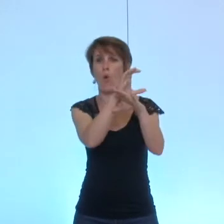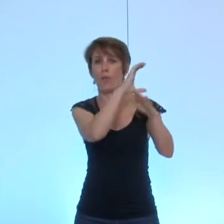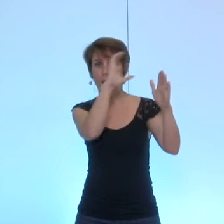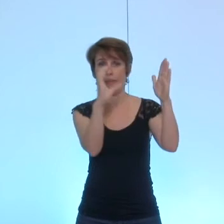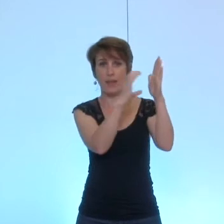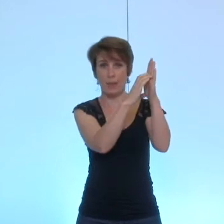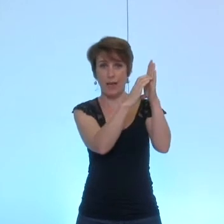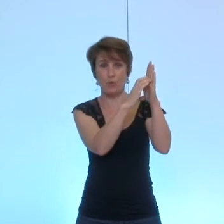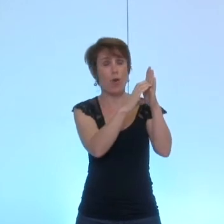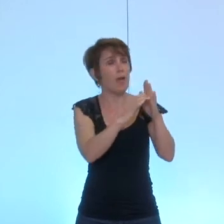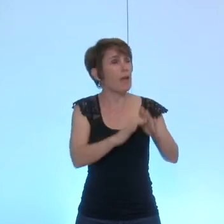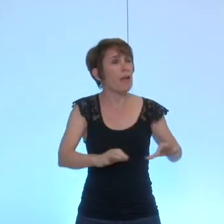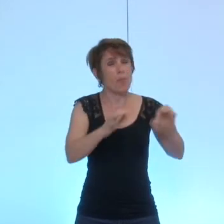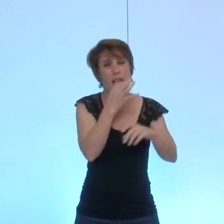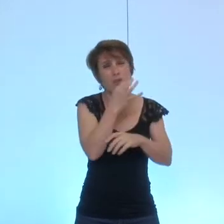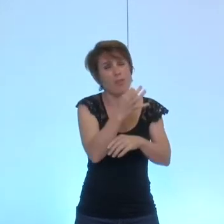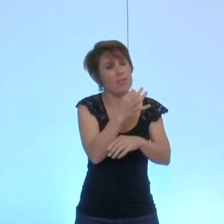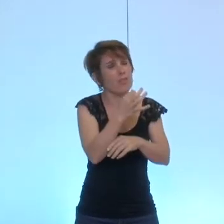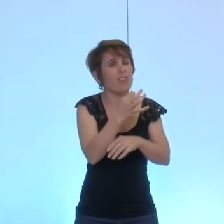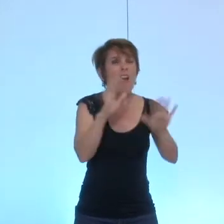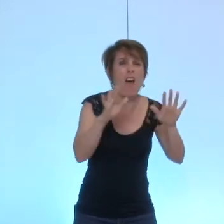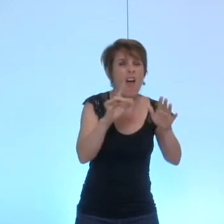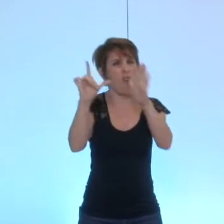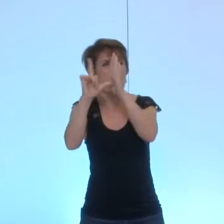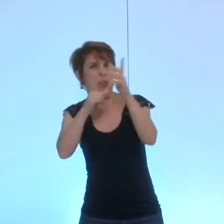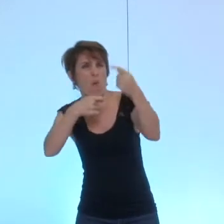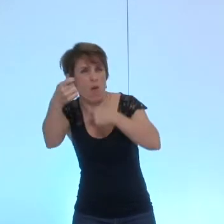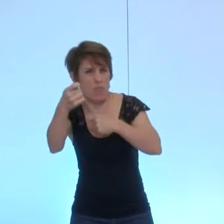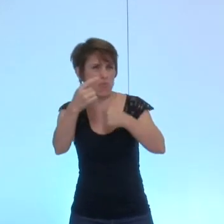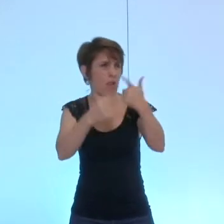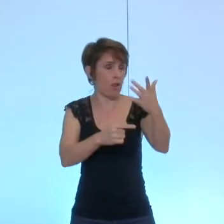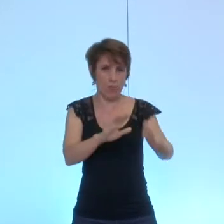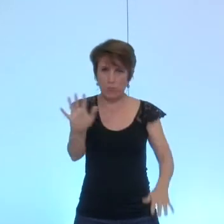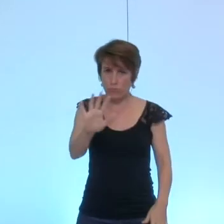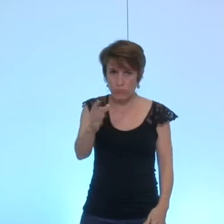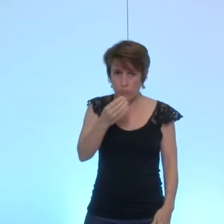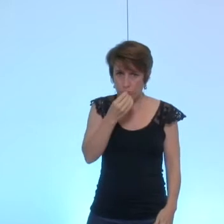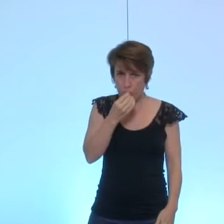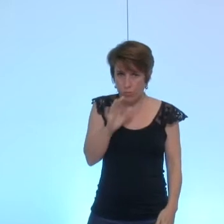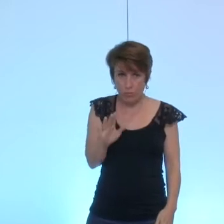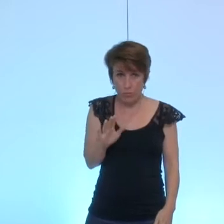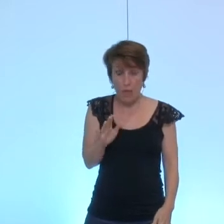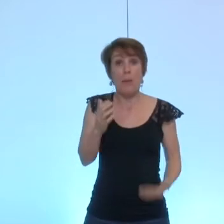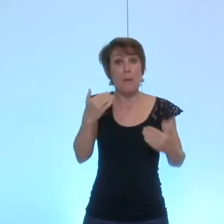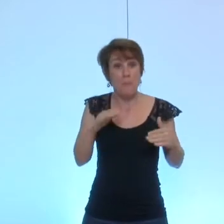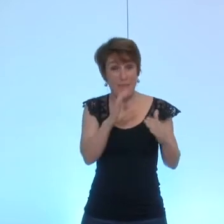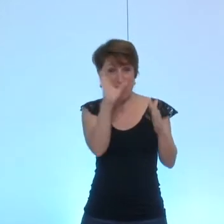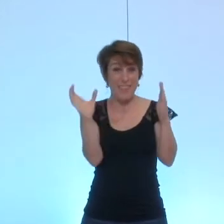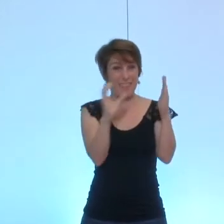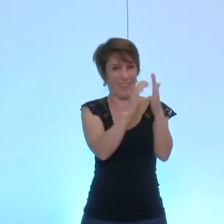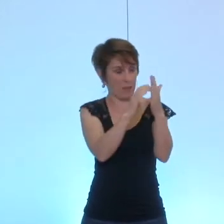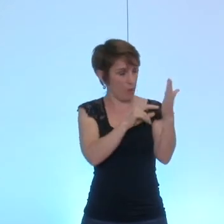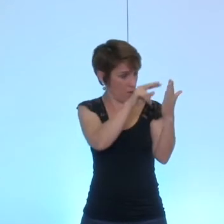a contesté le caractère légal de la délibération que vous proposez. Ce qui heurte, ce qui